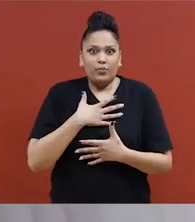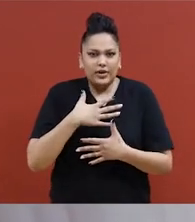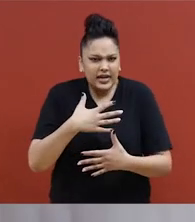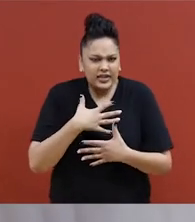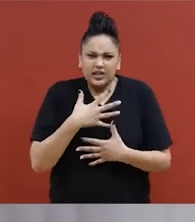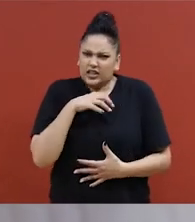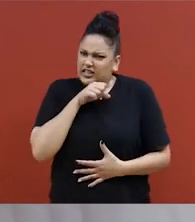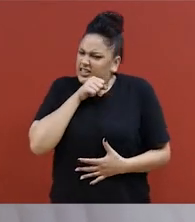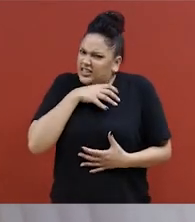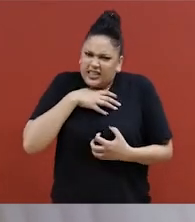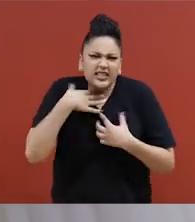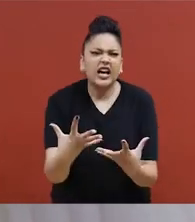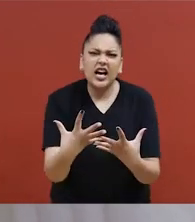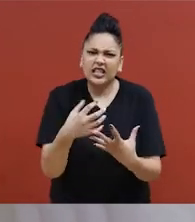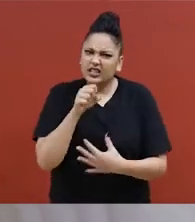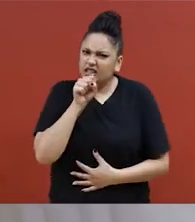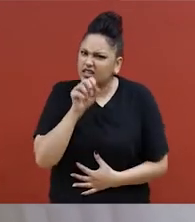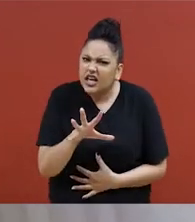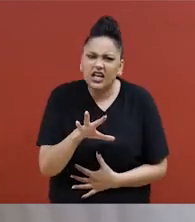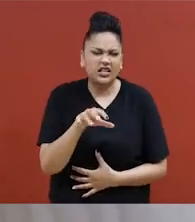faire « Ha! »